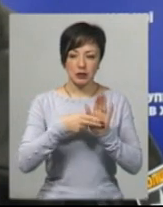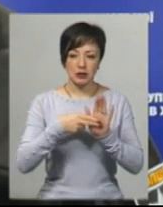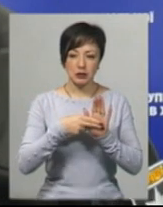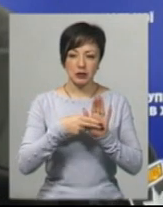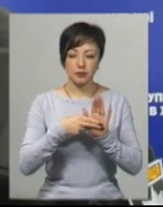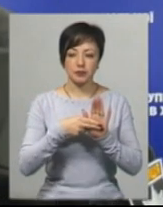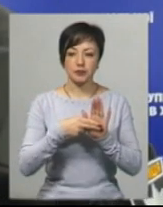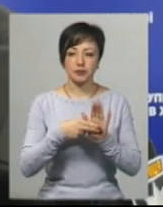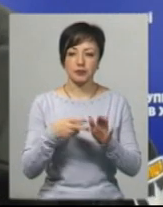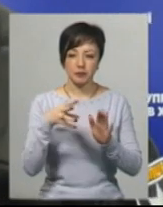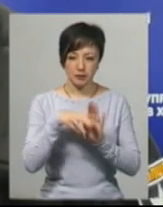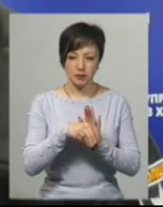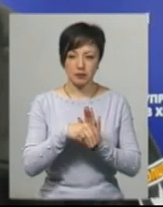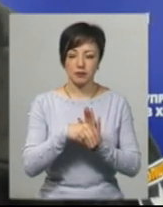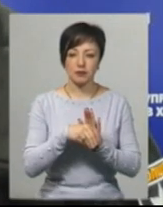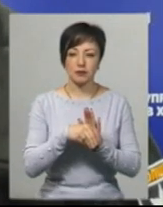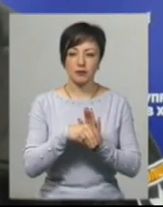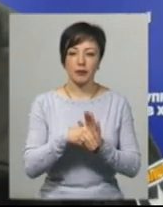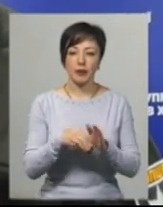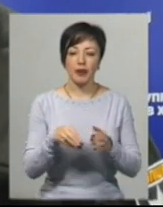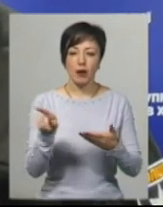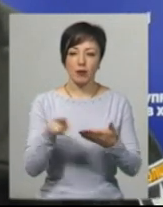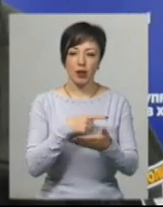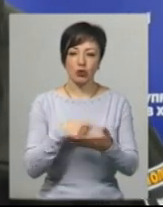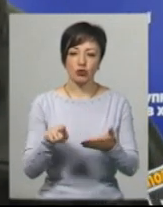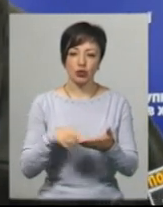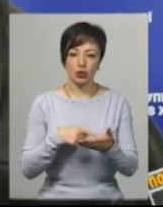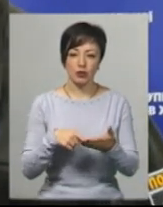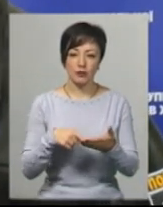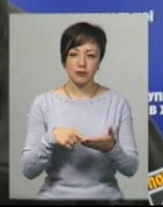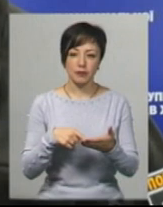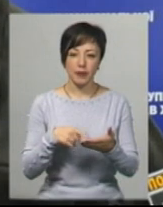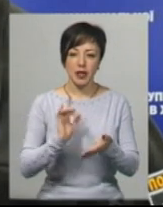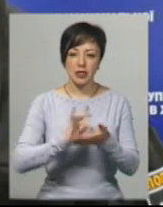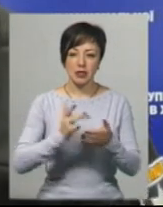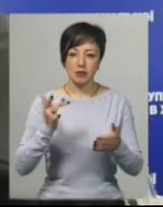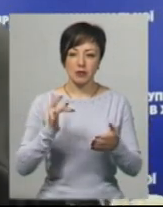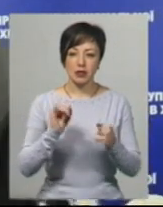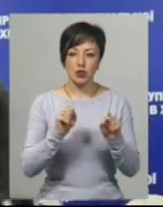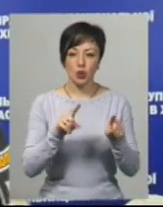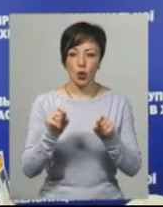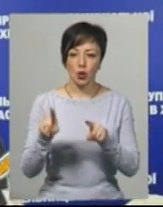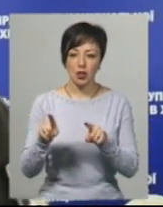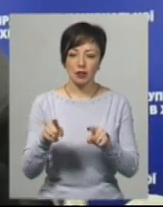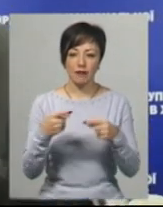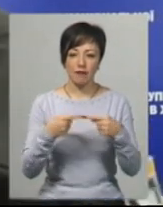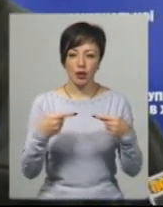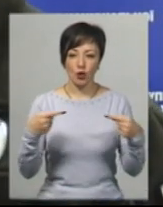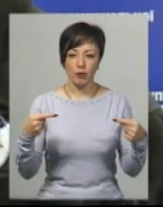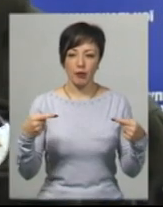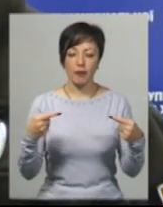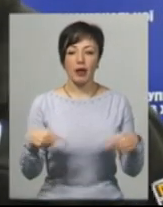мобільних телефонів, планшети, срібні та золоті вироби,